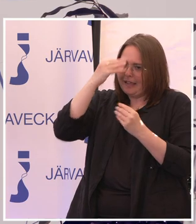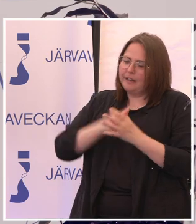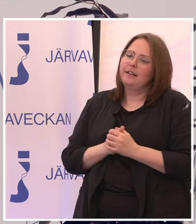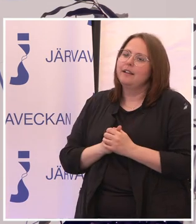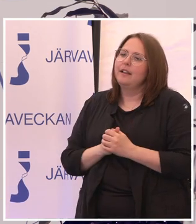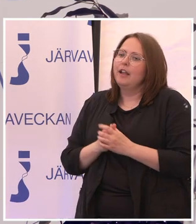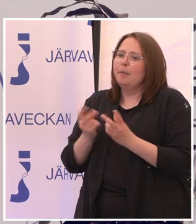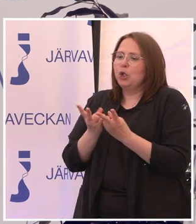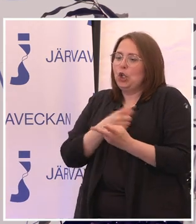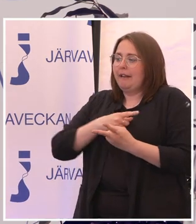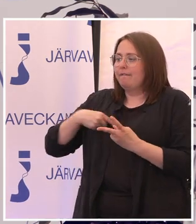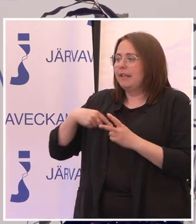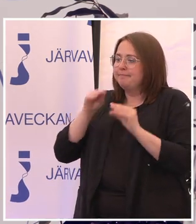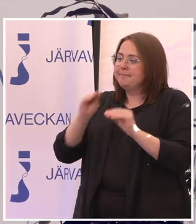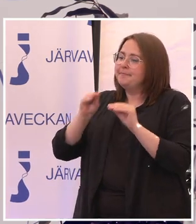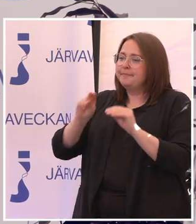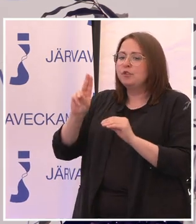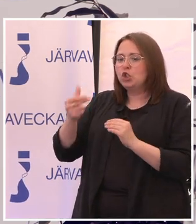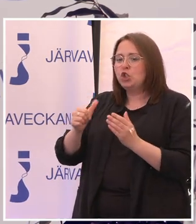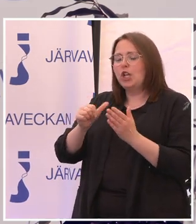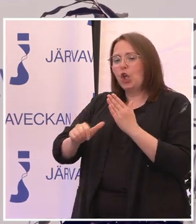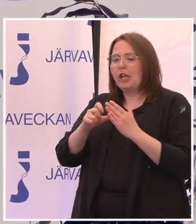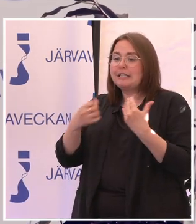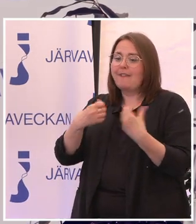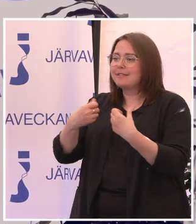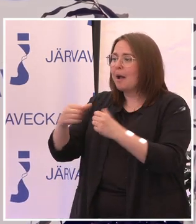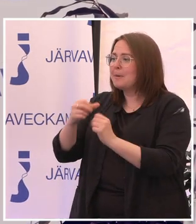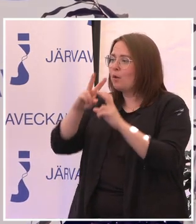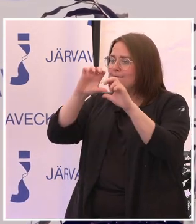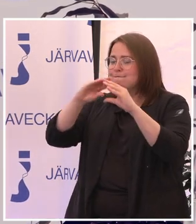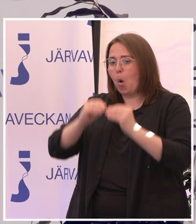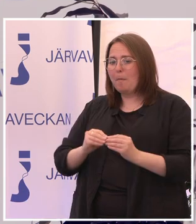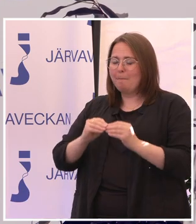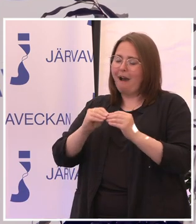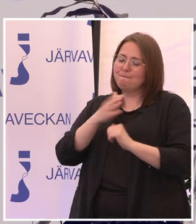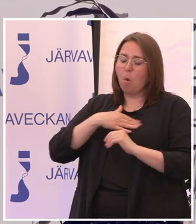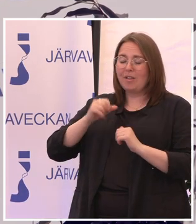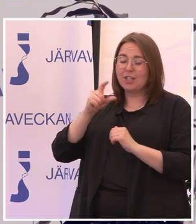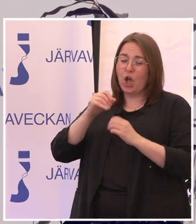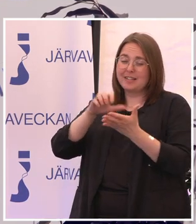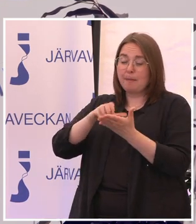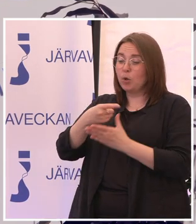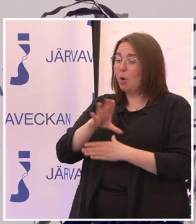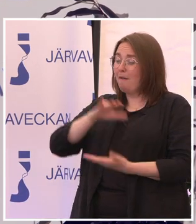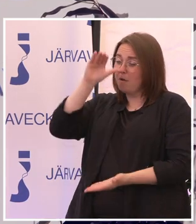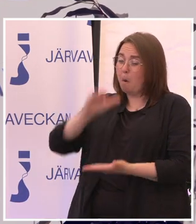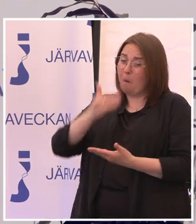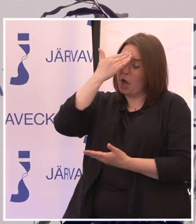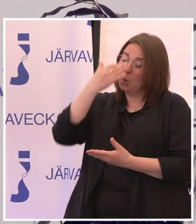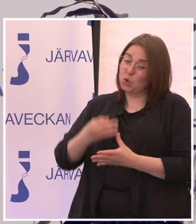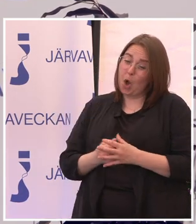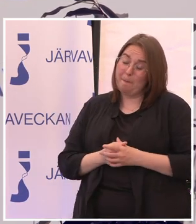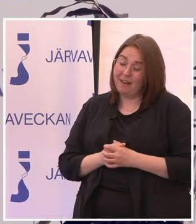vi skolar in nya yrkesverksamma som formar det digitala samhället. Och de har för låga kunskaper. Så